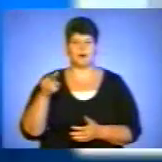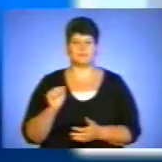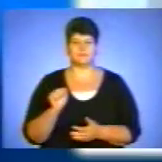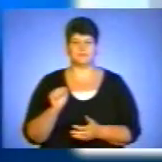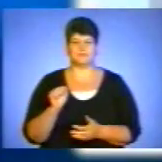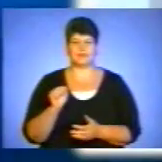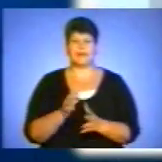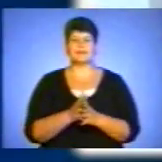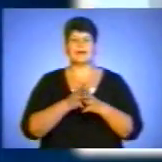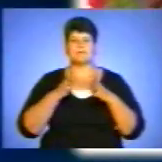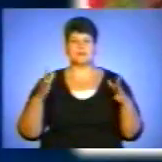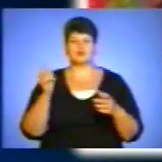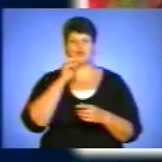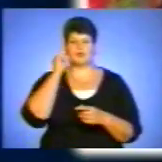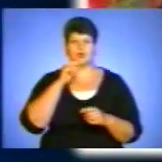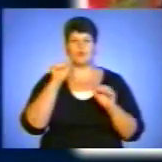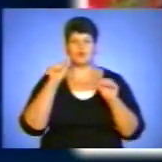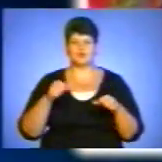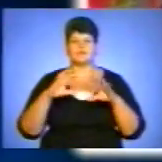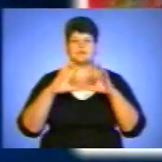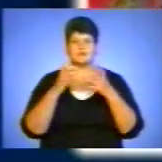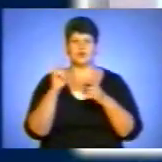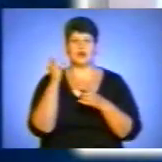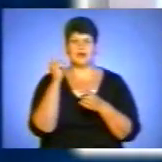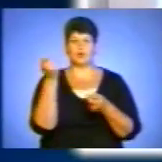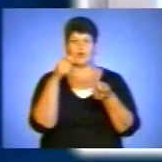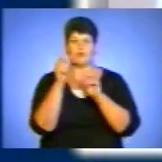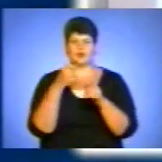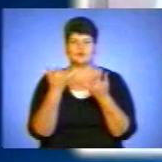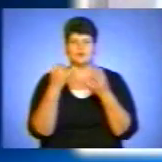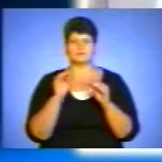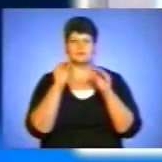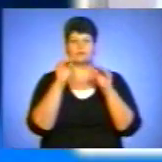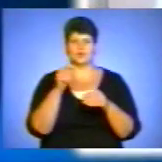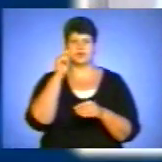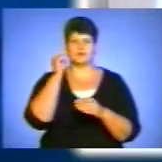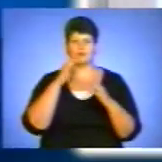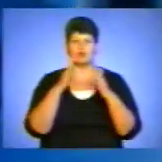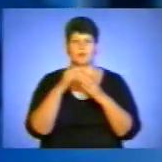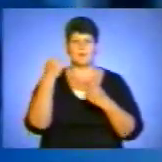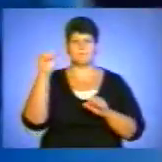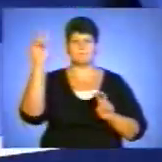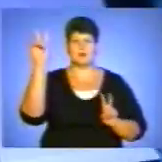Найбільшу в Україні і, можливо, й у світі ляльку-мотанку встановили сьогодні в Українському домі перемога.